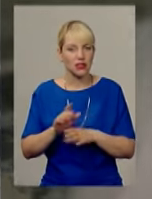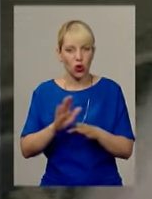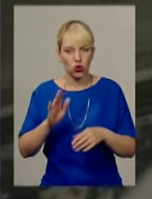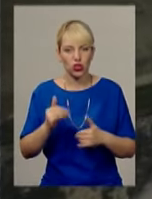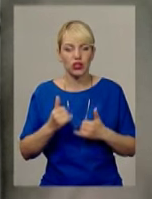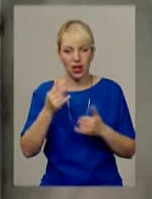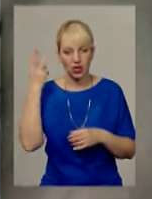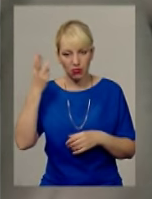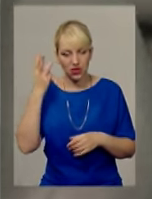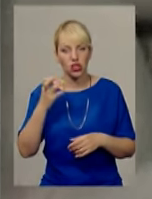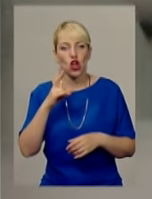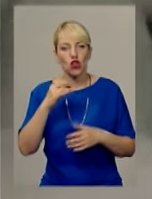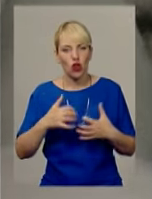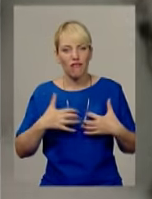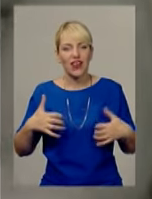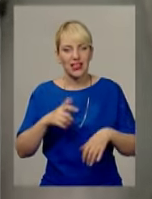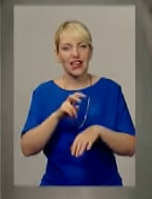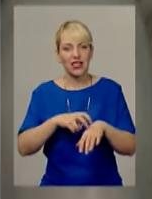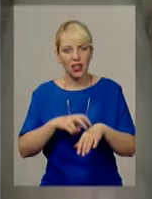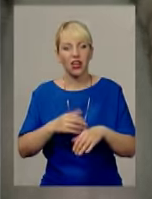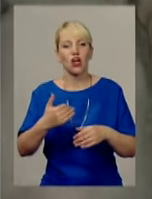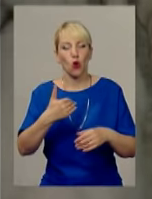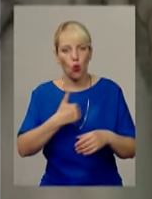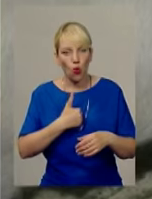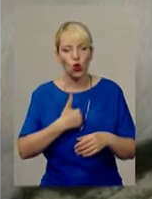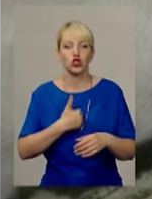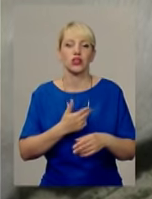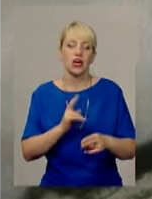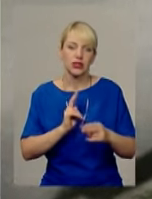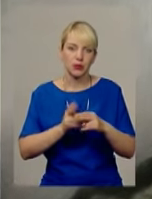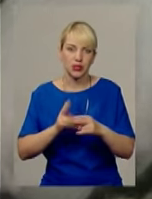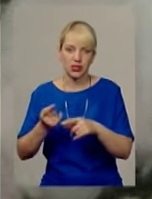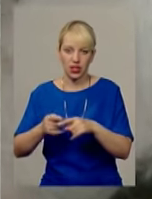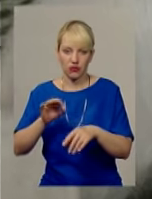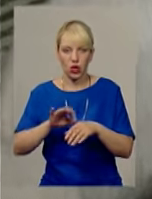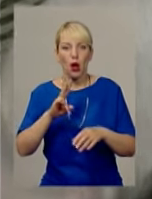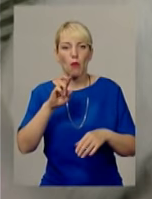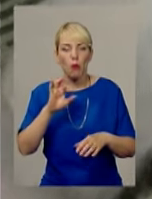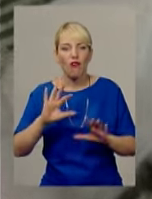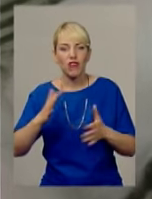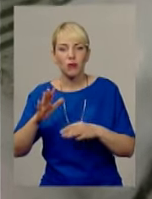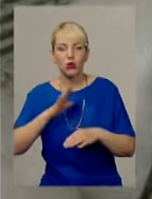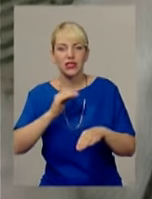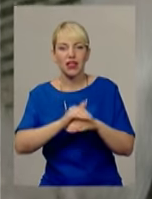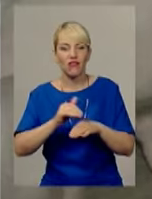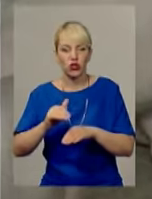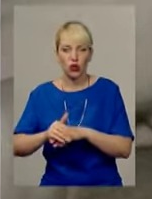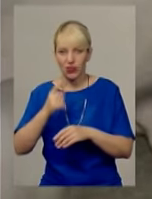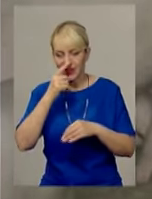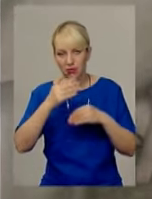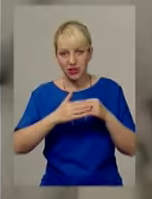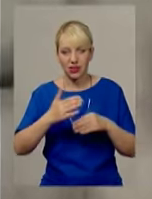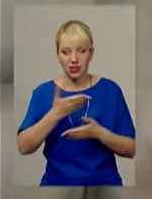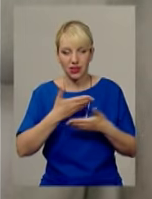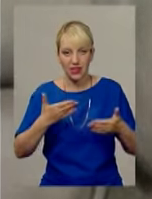Проте ветеринари все-таки хочуть запобігти можливій небезпеці, бо випадки такого захворювання серед диких тварин уже були зафіксовані недалеко від нас – у